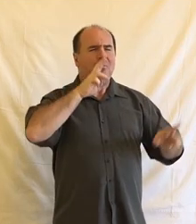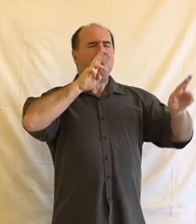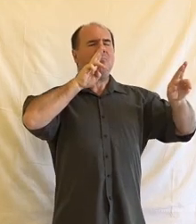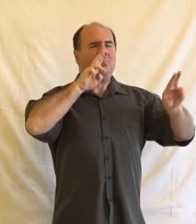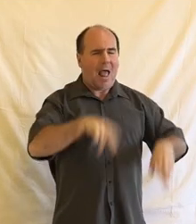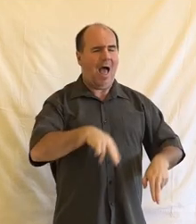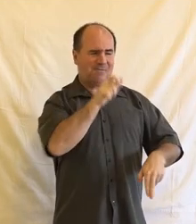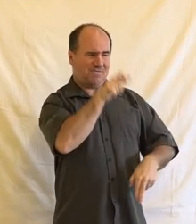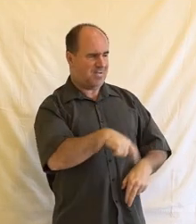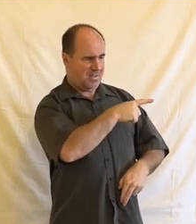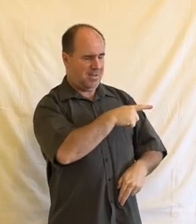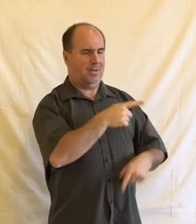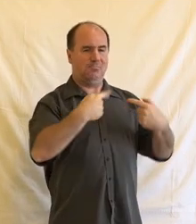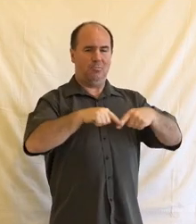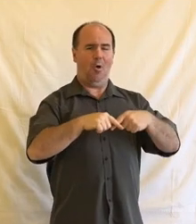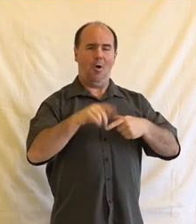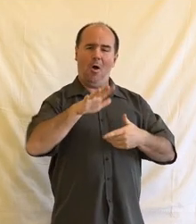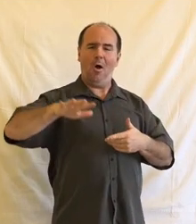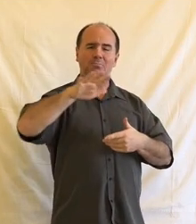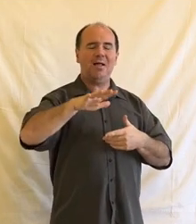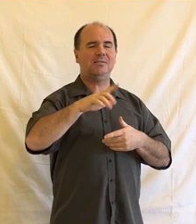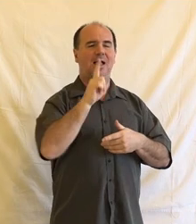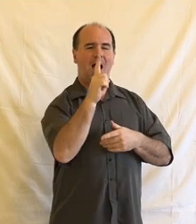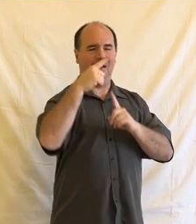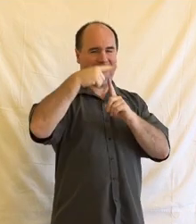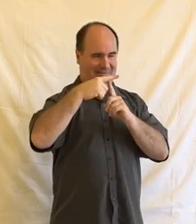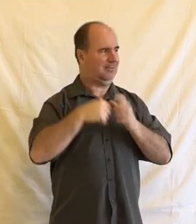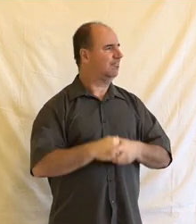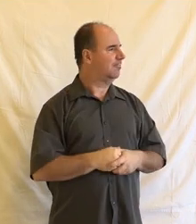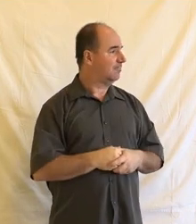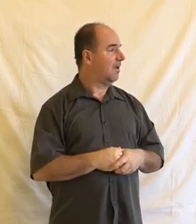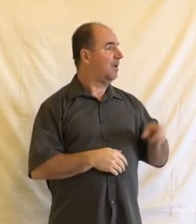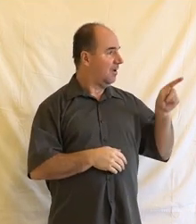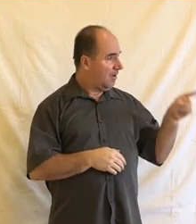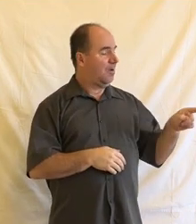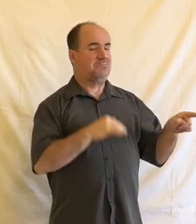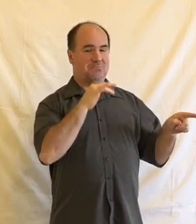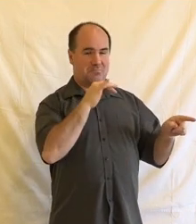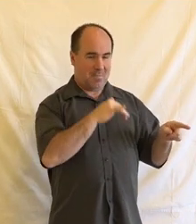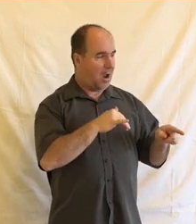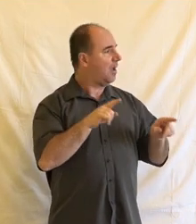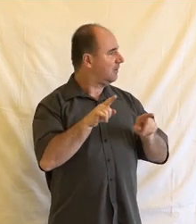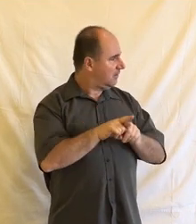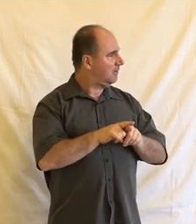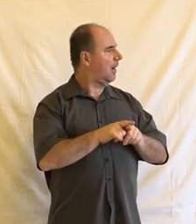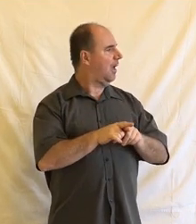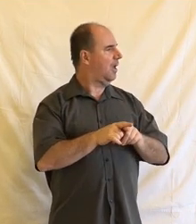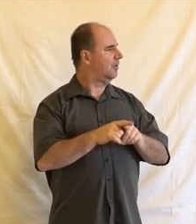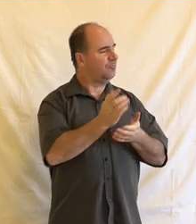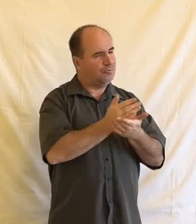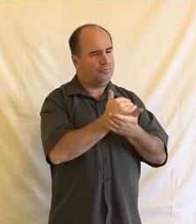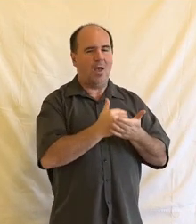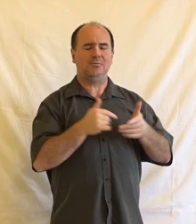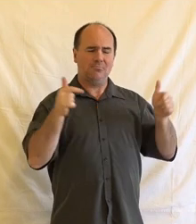právě v oblasti IT, etiky, inovací. A Jana má také svoji pro bono část a ta se týká